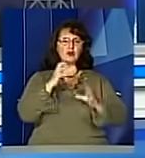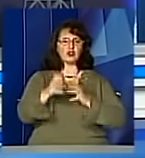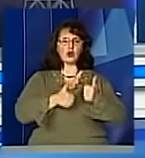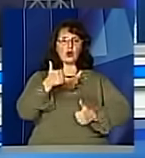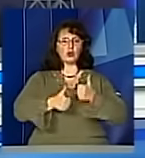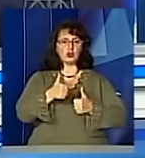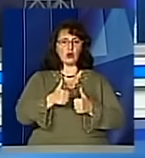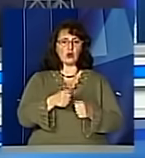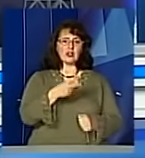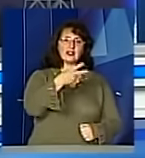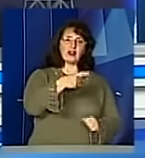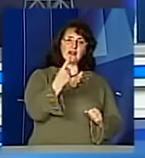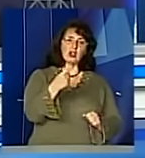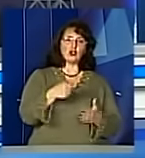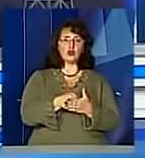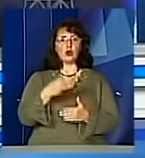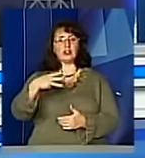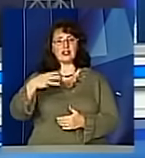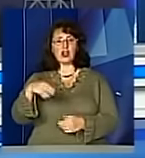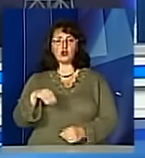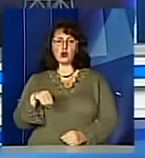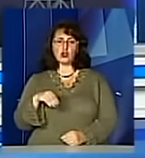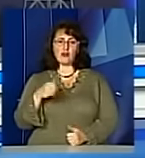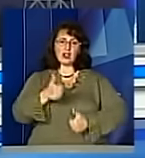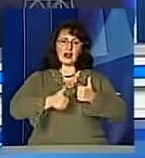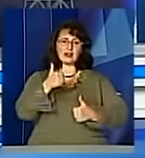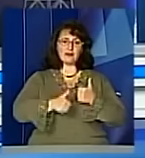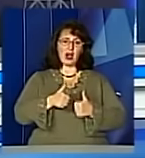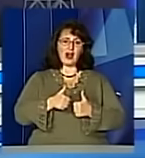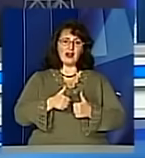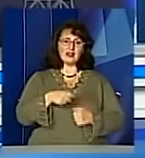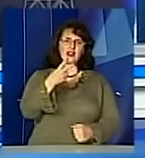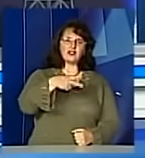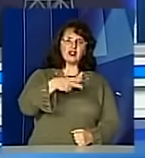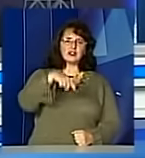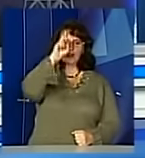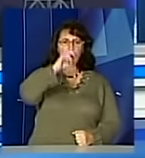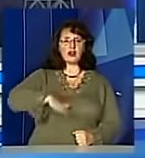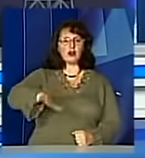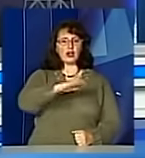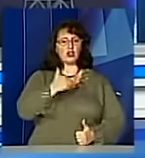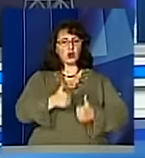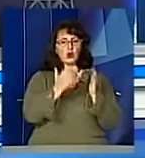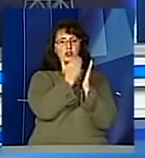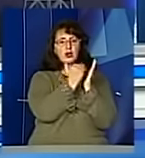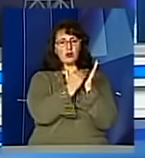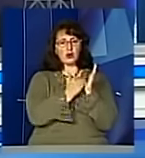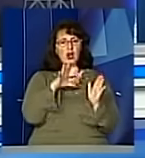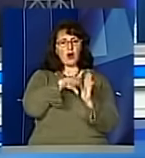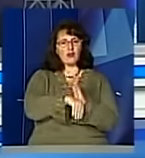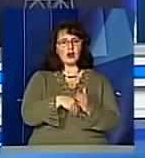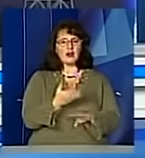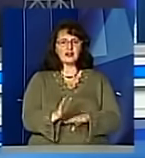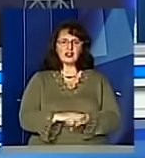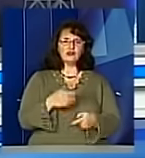Тривав він з 21 до 30 жовтня. Змагалися між собою музиканти з 20 країн. Конкурсна програма містила складні